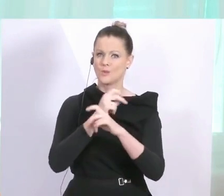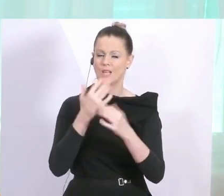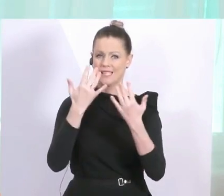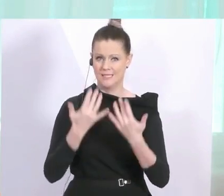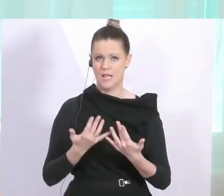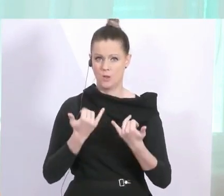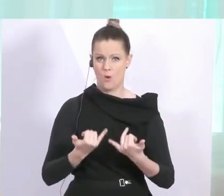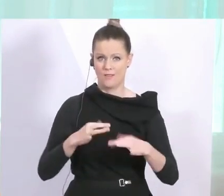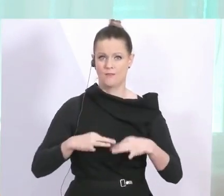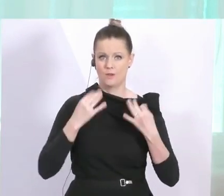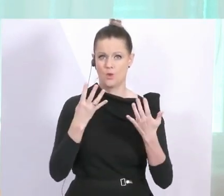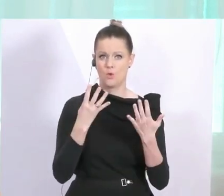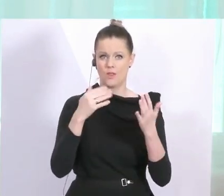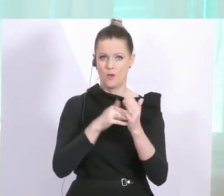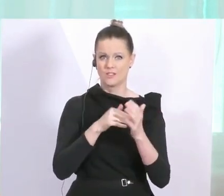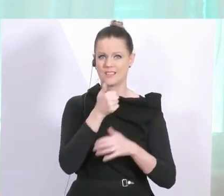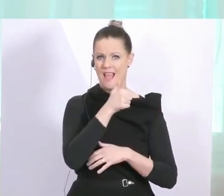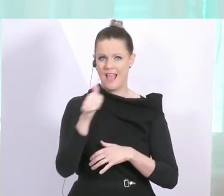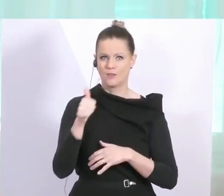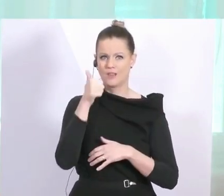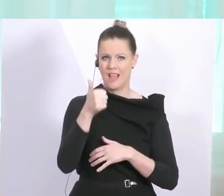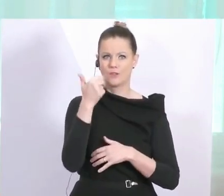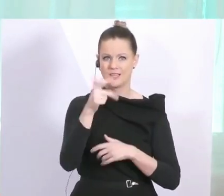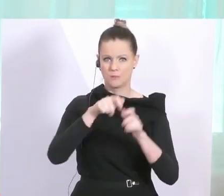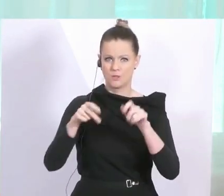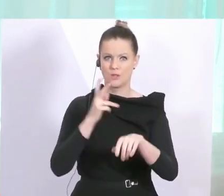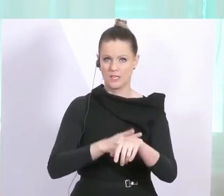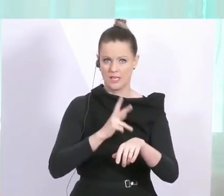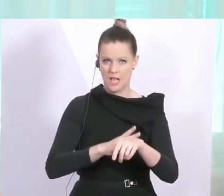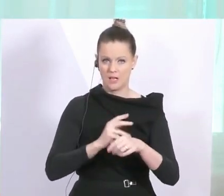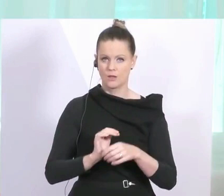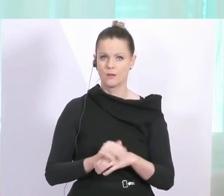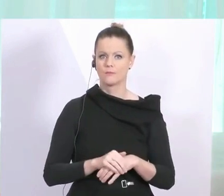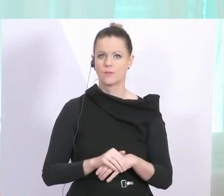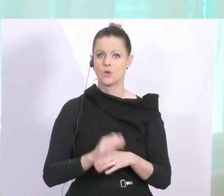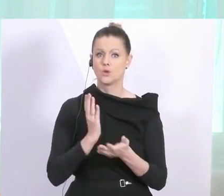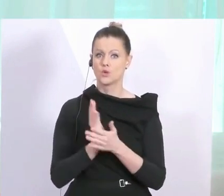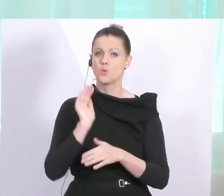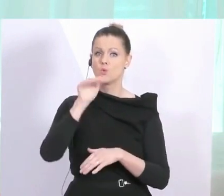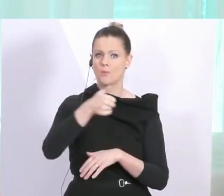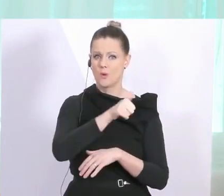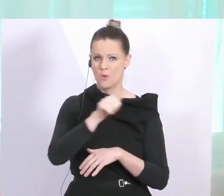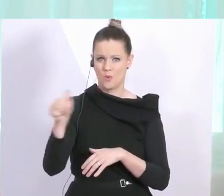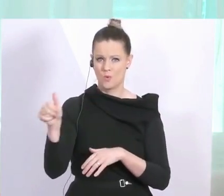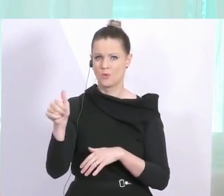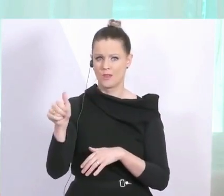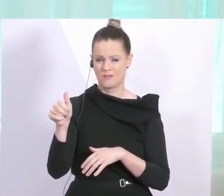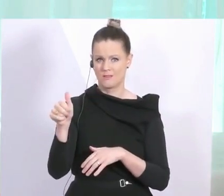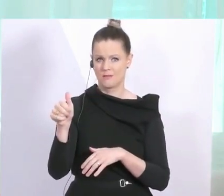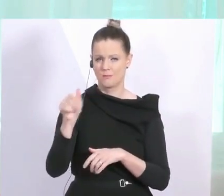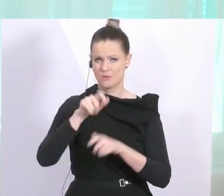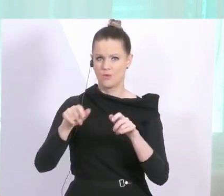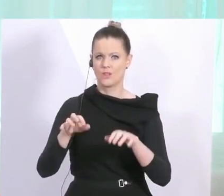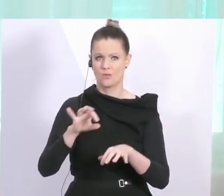heute früh bei 9.131 Erkrankungen, bereits über 100 Todesfälle, 108 konkret